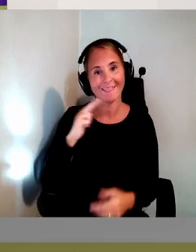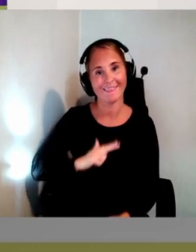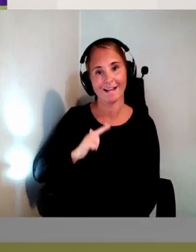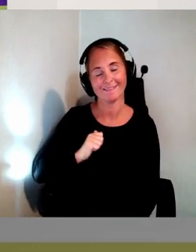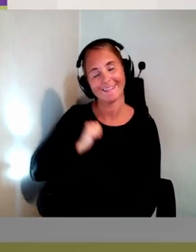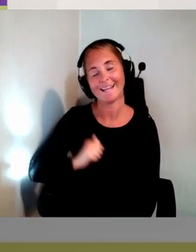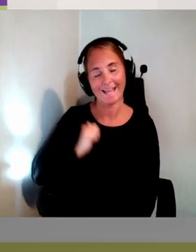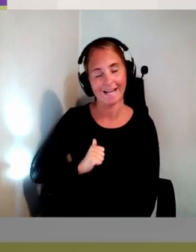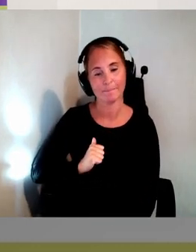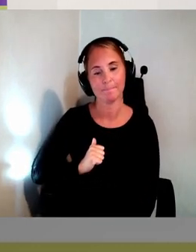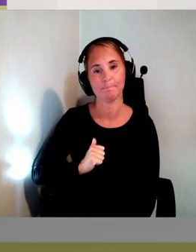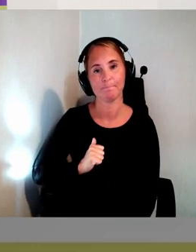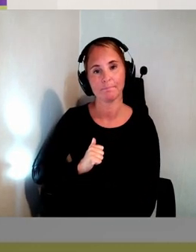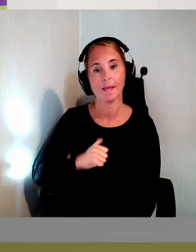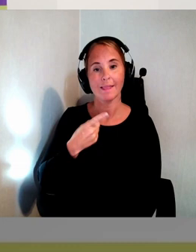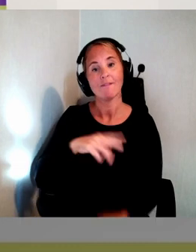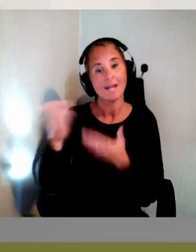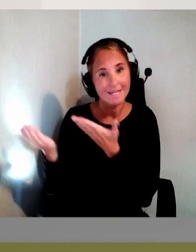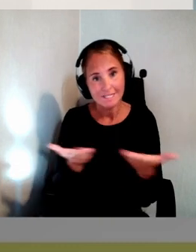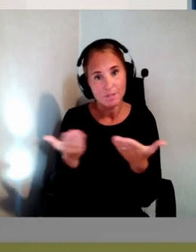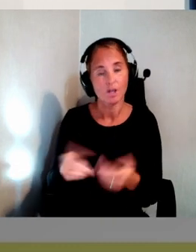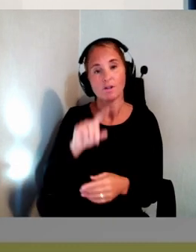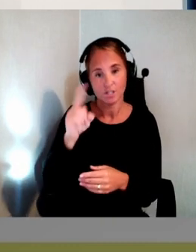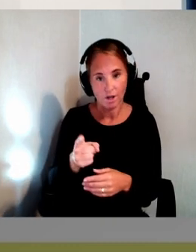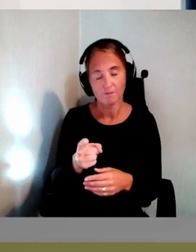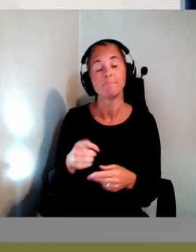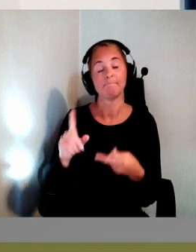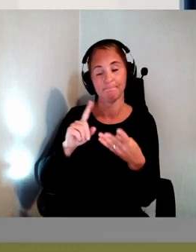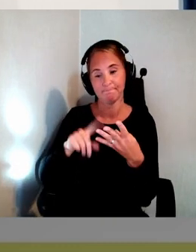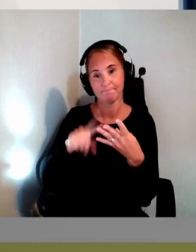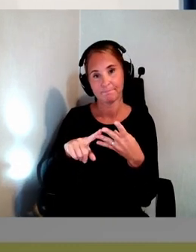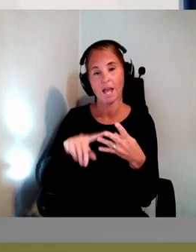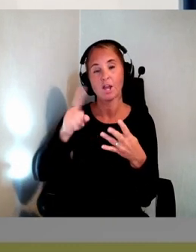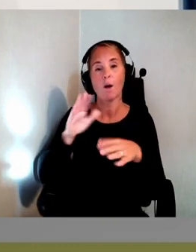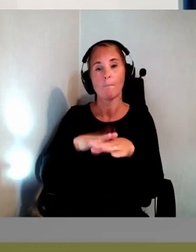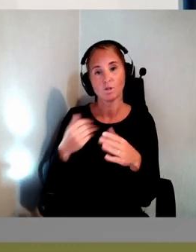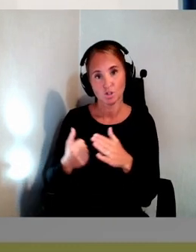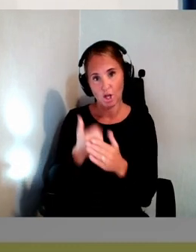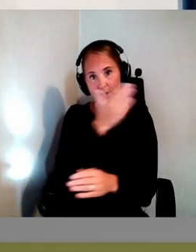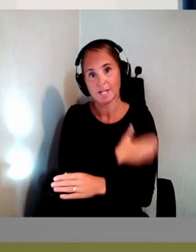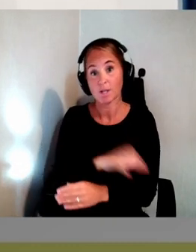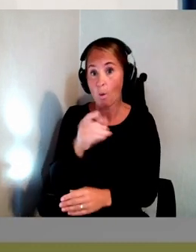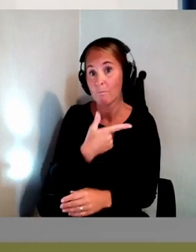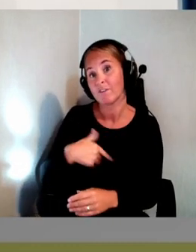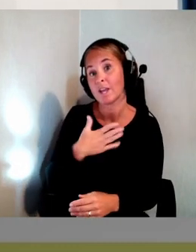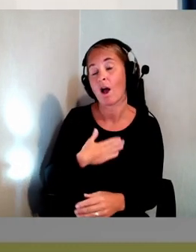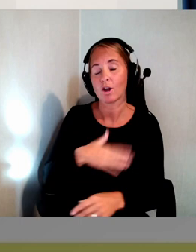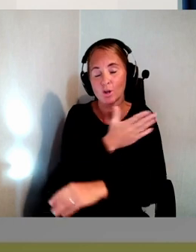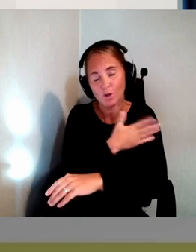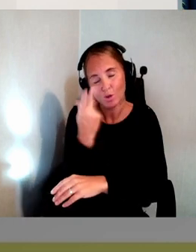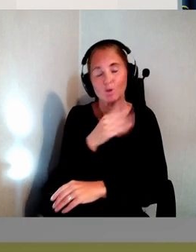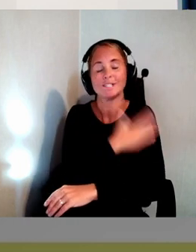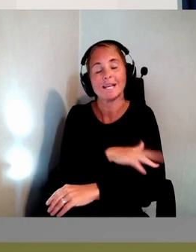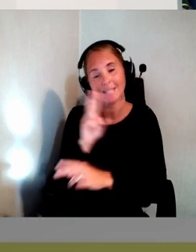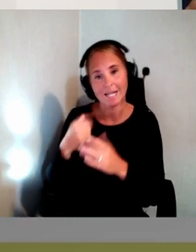Så det var distributörskraven. Sen har vi då krav på stödtjänster. Det handlar om om vi har kundtjänster eller support eller sånt. Då måste de kunna